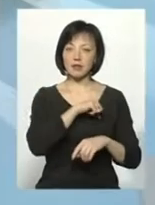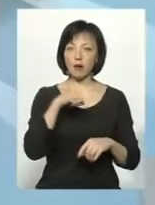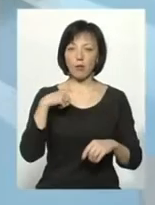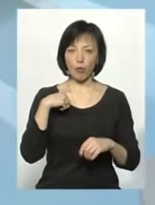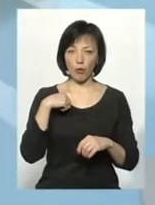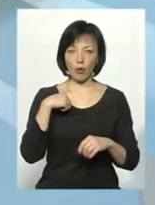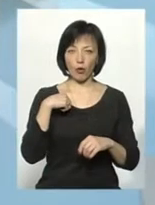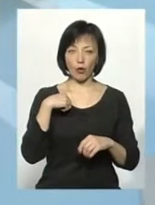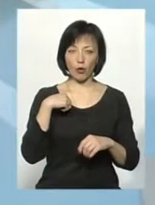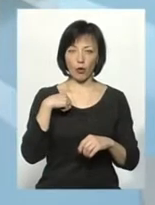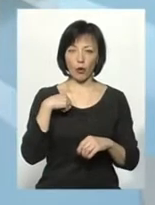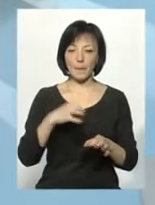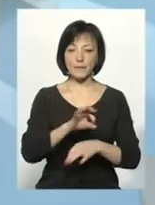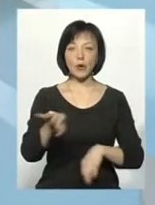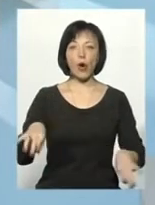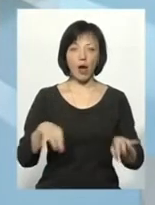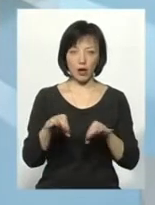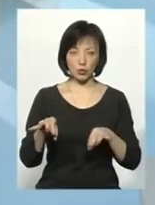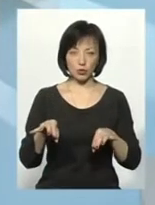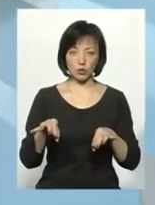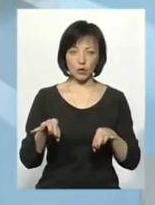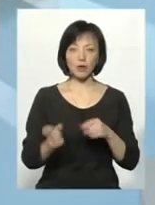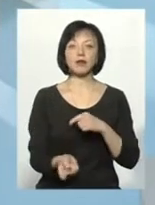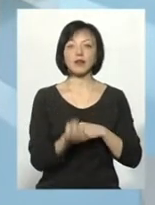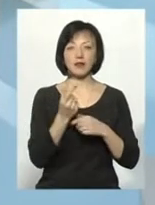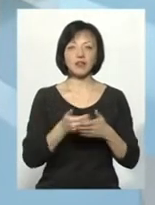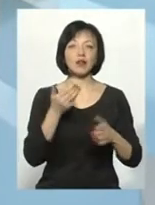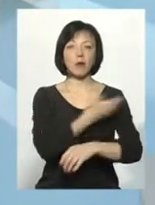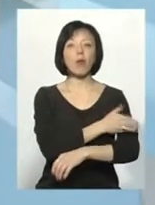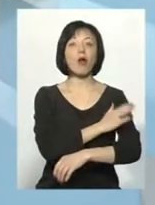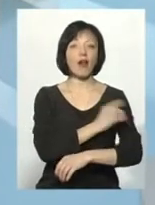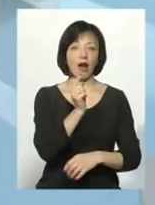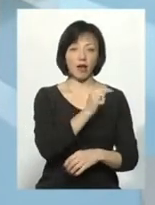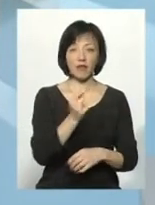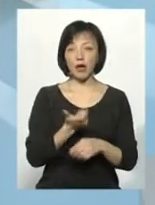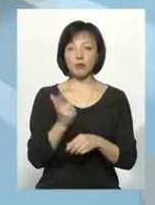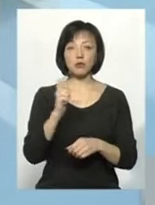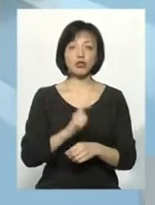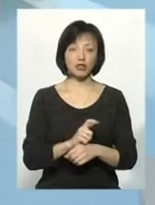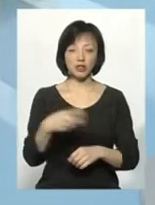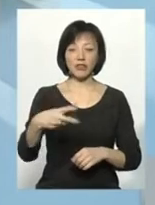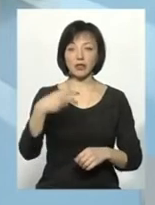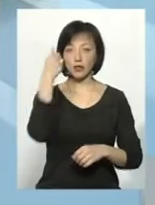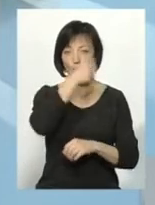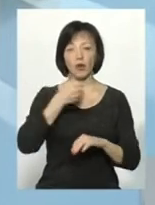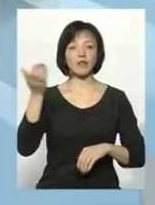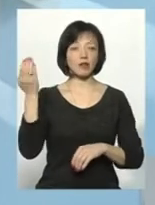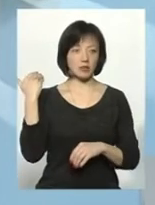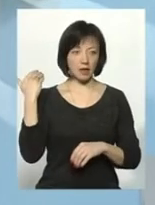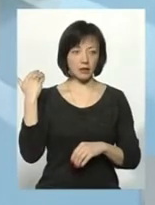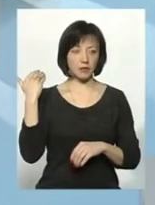проєкту пішла від поляків. Тому що більше як 20 років назад